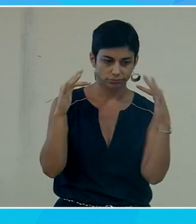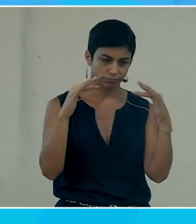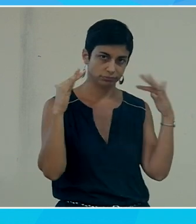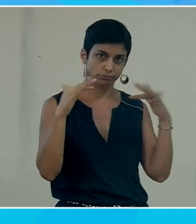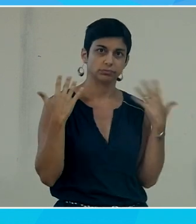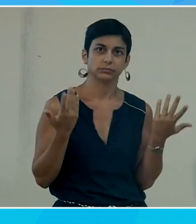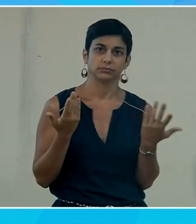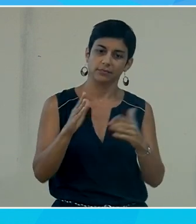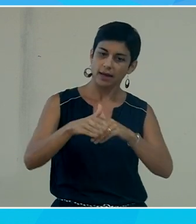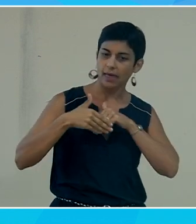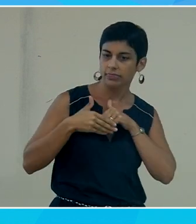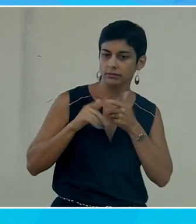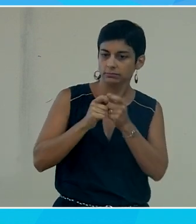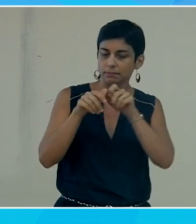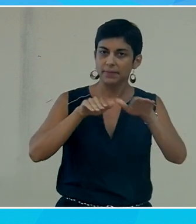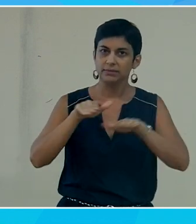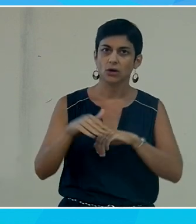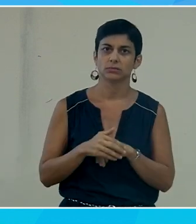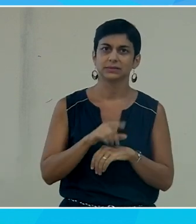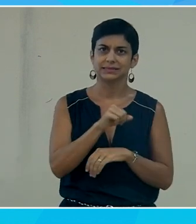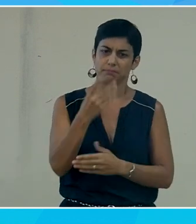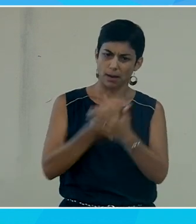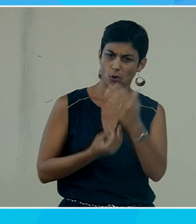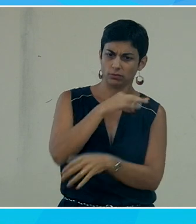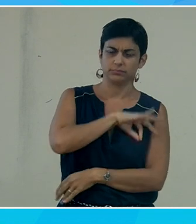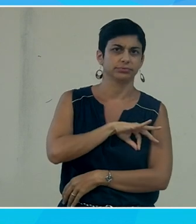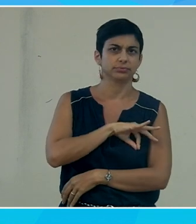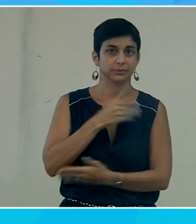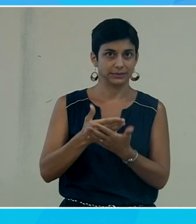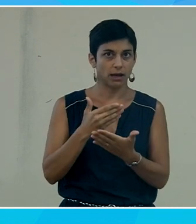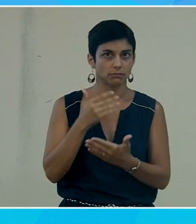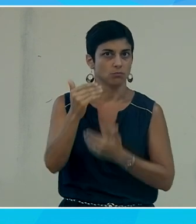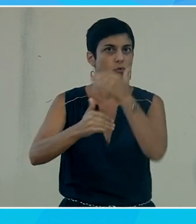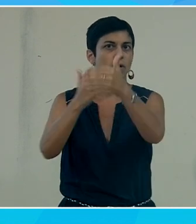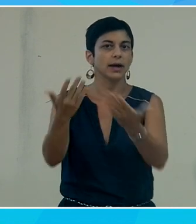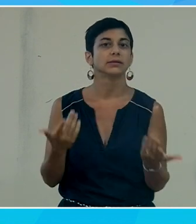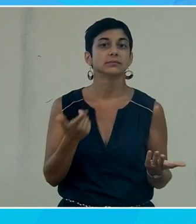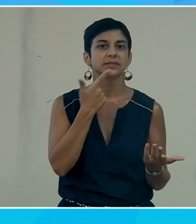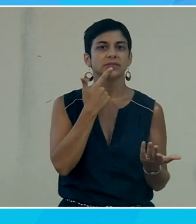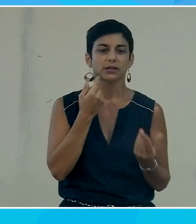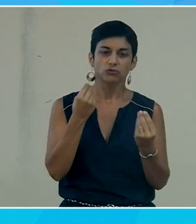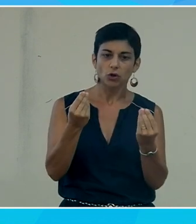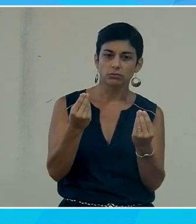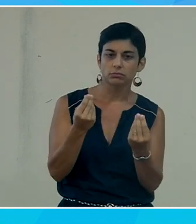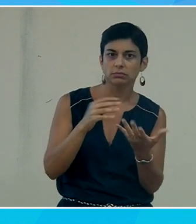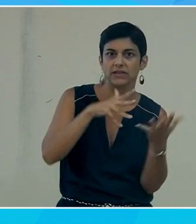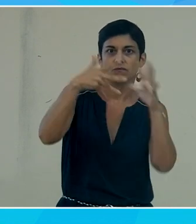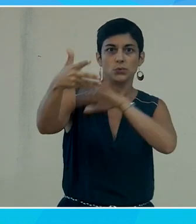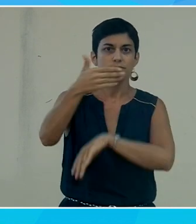différente et en fait à contrario c'est pas un manque à gagner c'est un progrès ça permet en fait de faire évoluer les choses et de les bouger